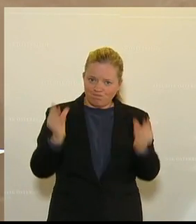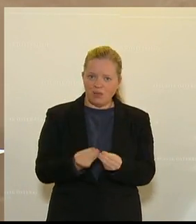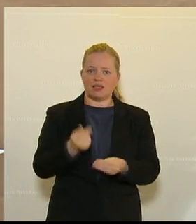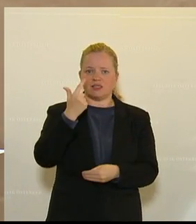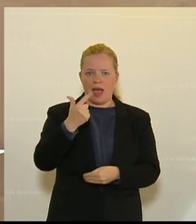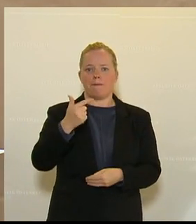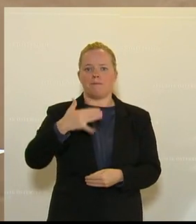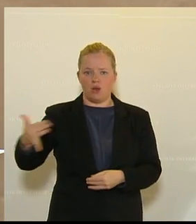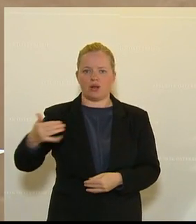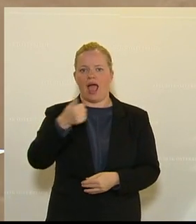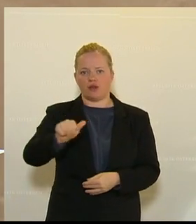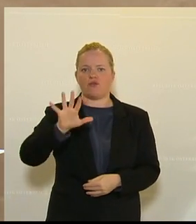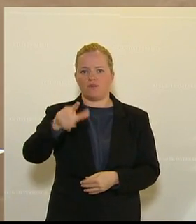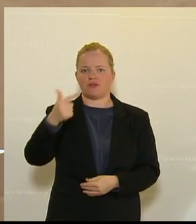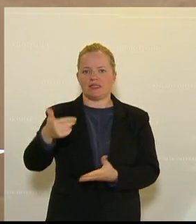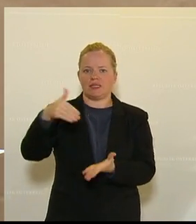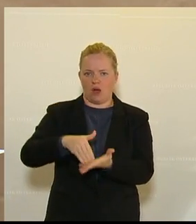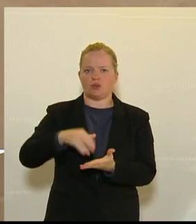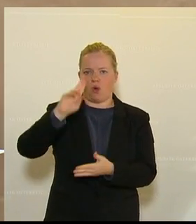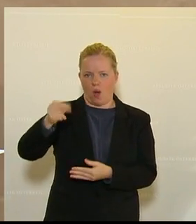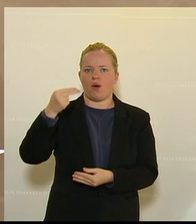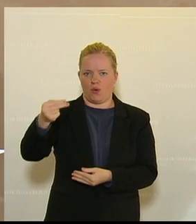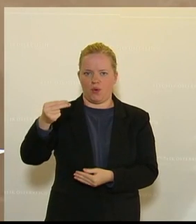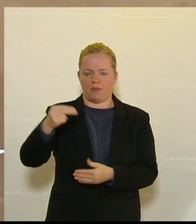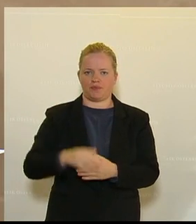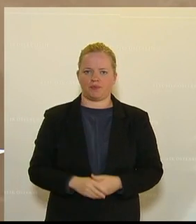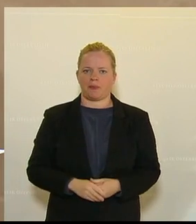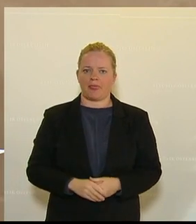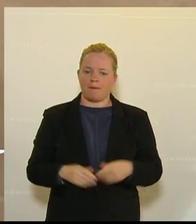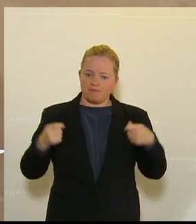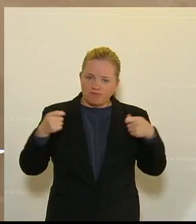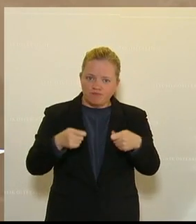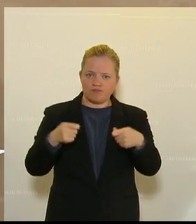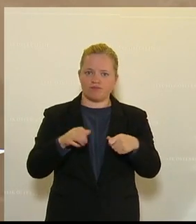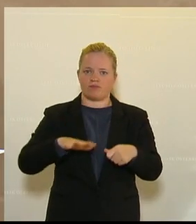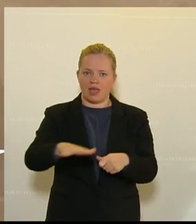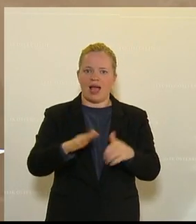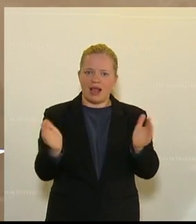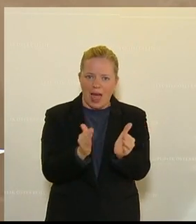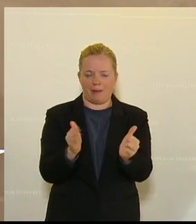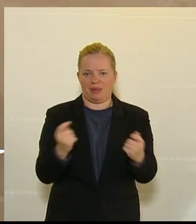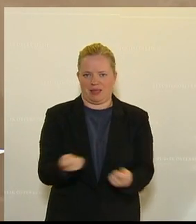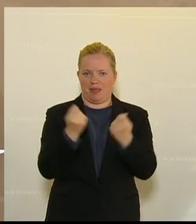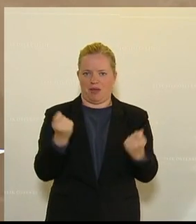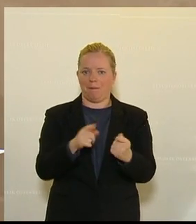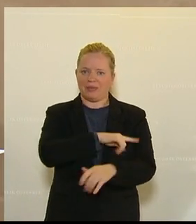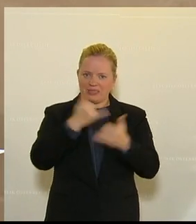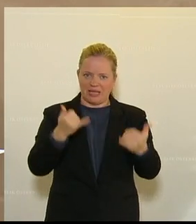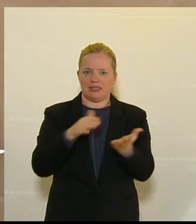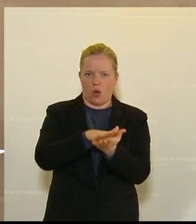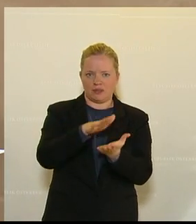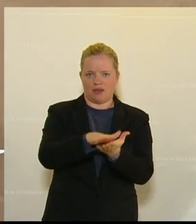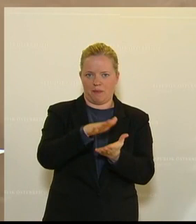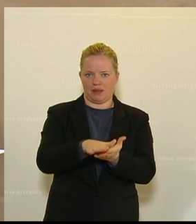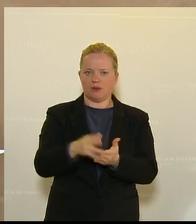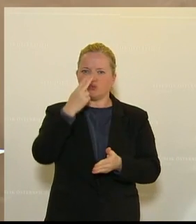.125.000 Euro, was man für die Masse der Kleinbetriebe bisher ausgegeben hat. Nur damit